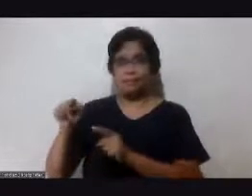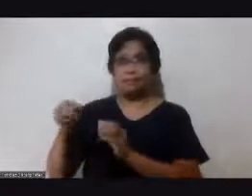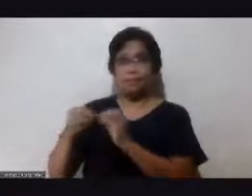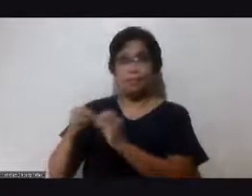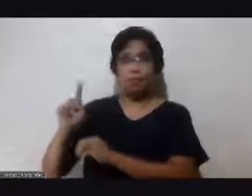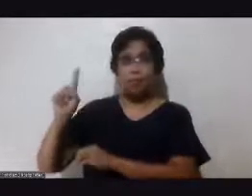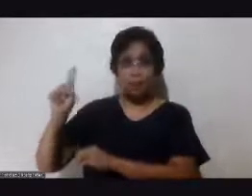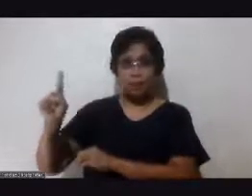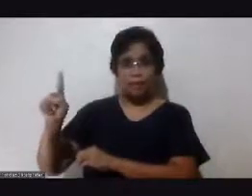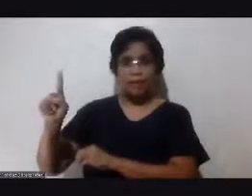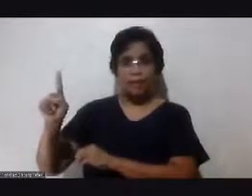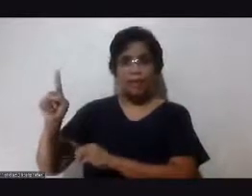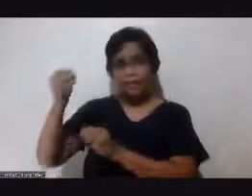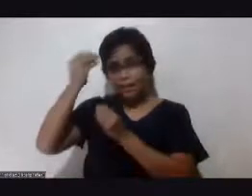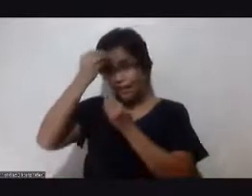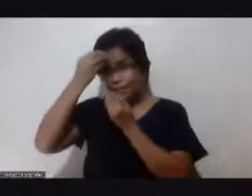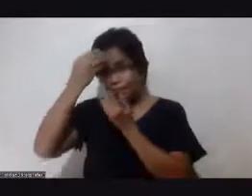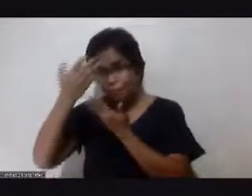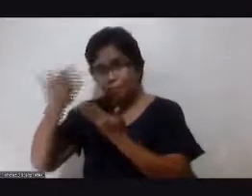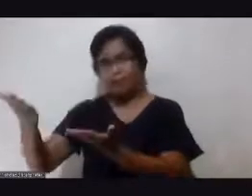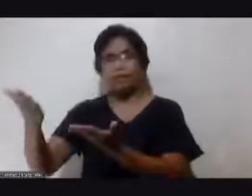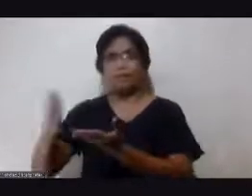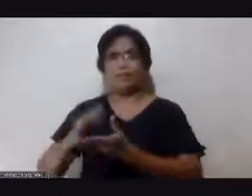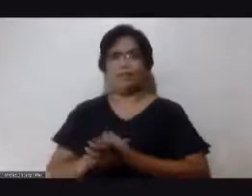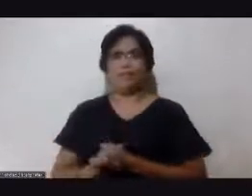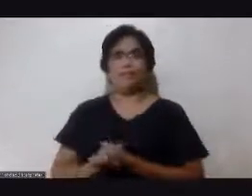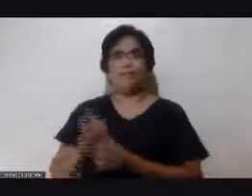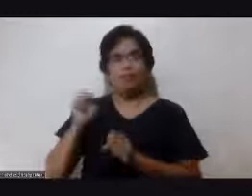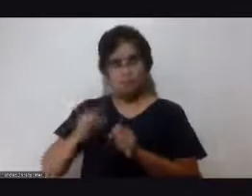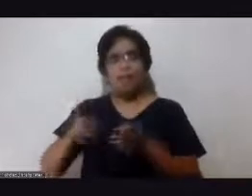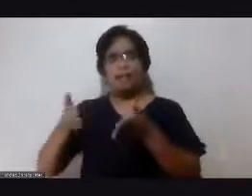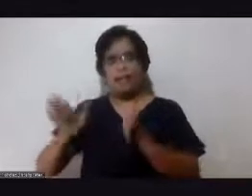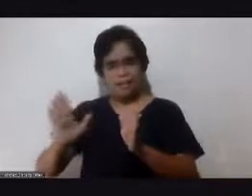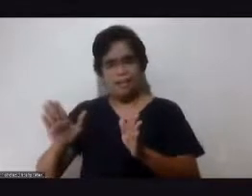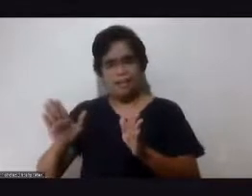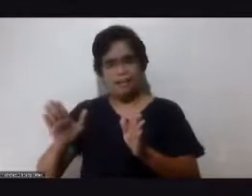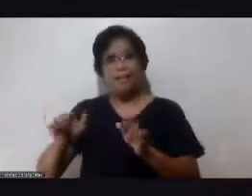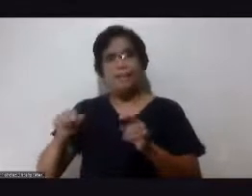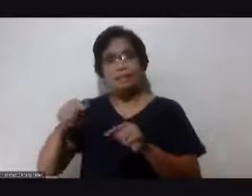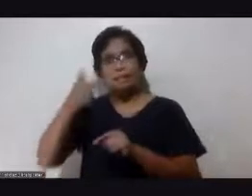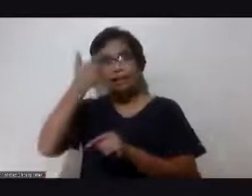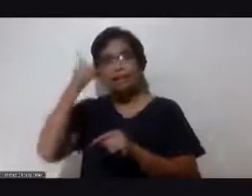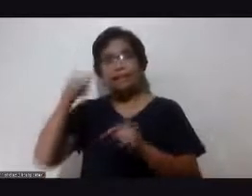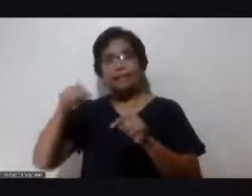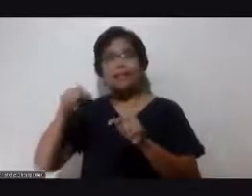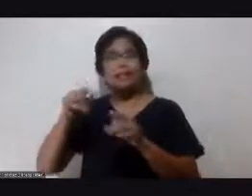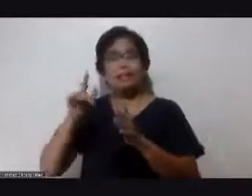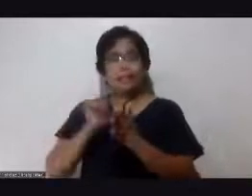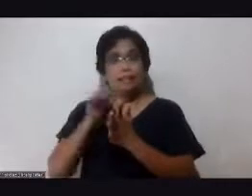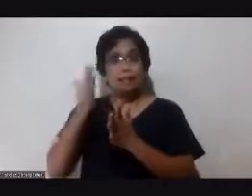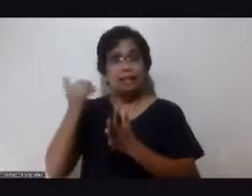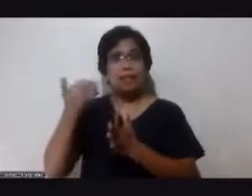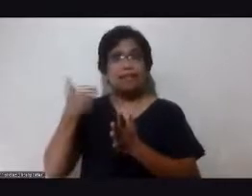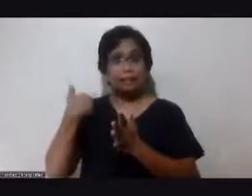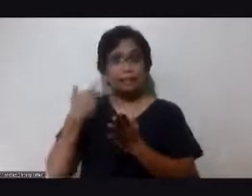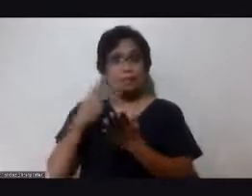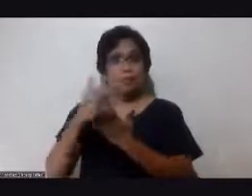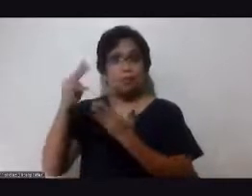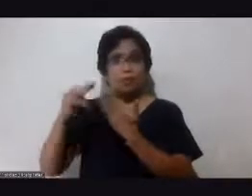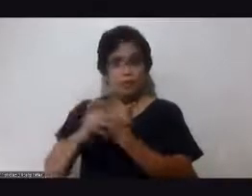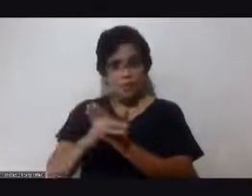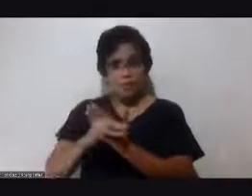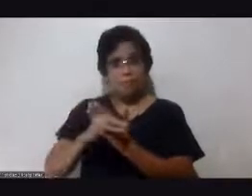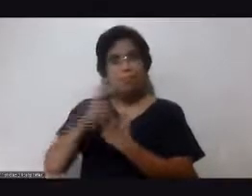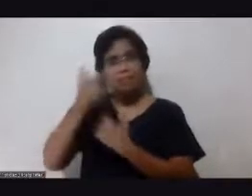pumapayag akong we have this program is because nararamdaman ko na malaki yung tulong